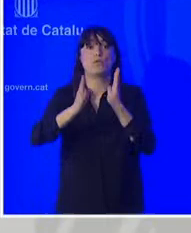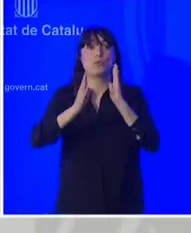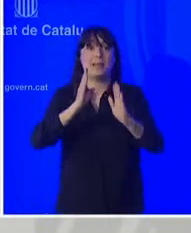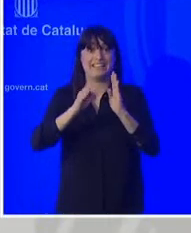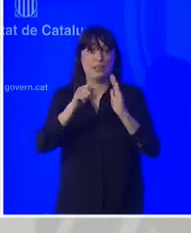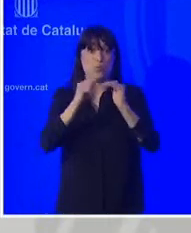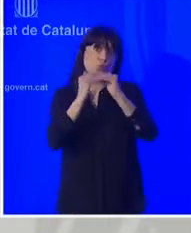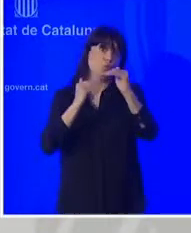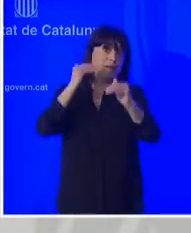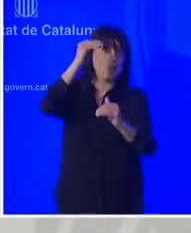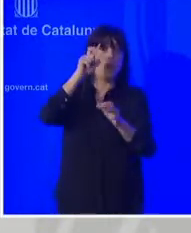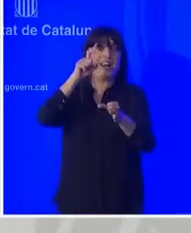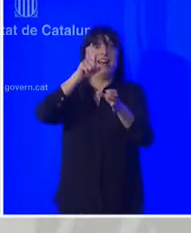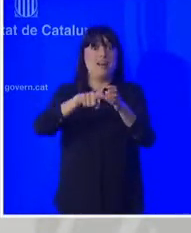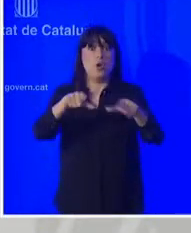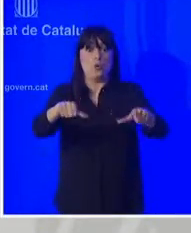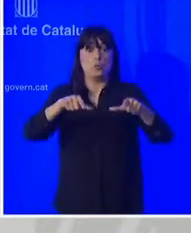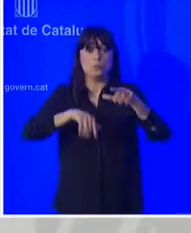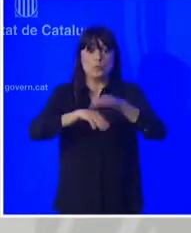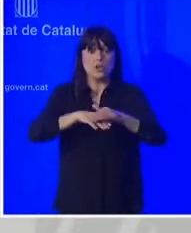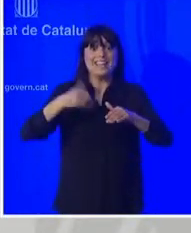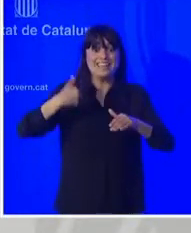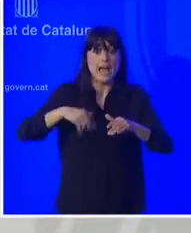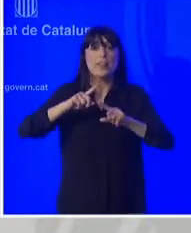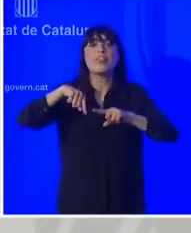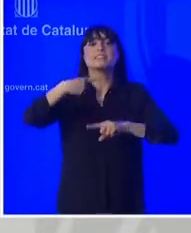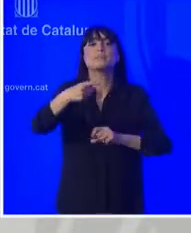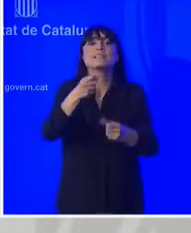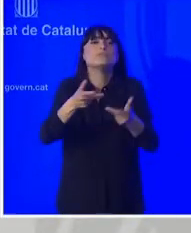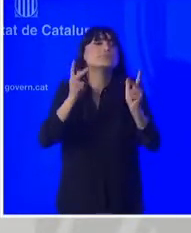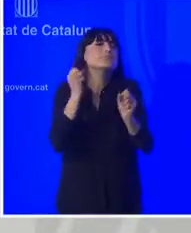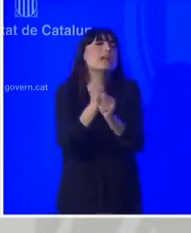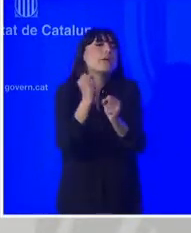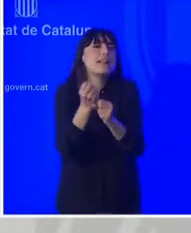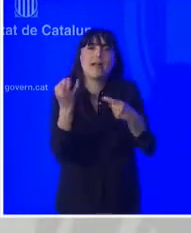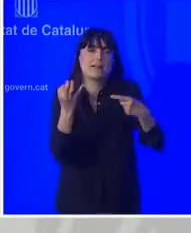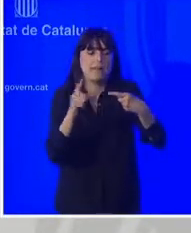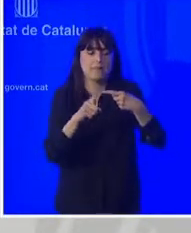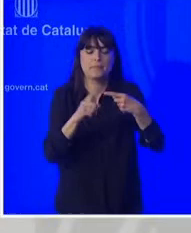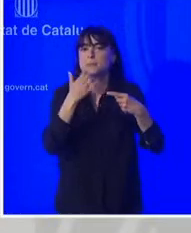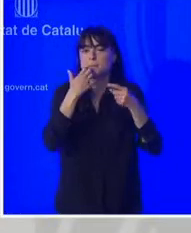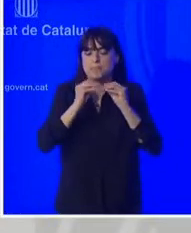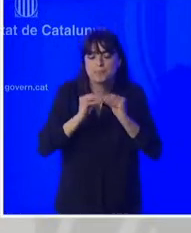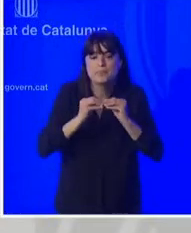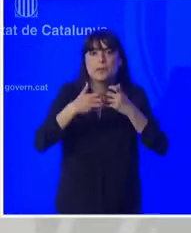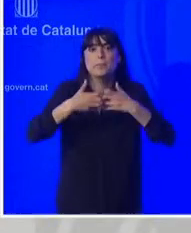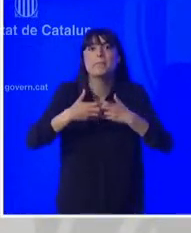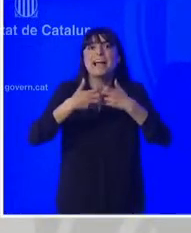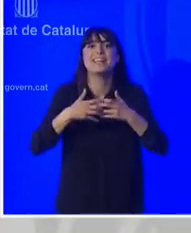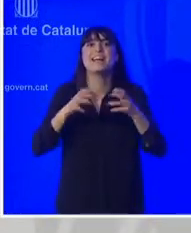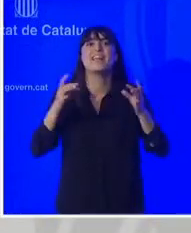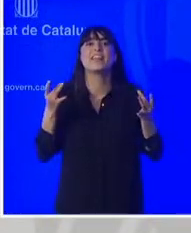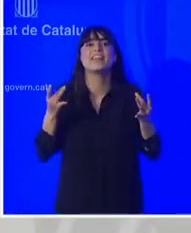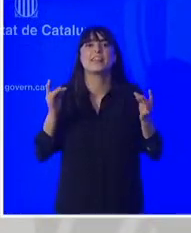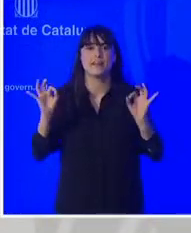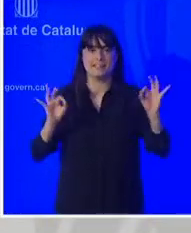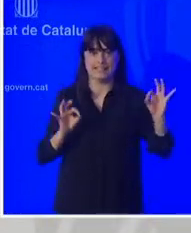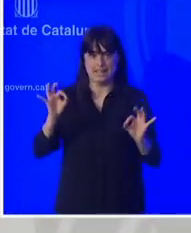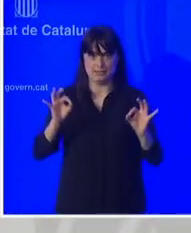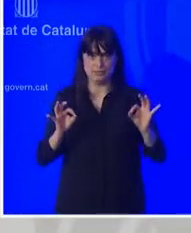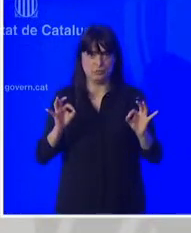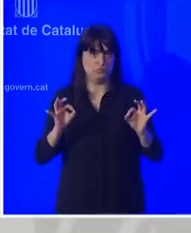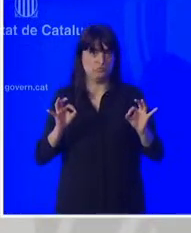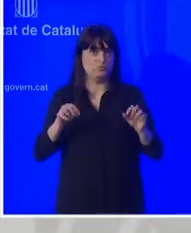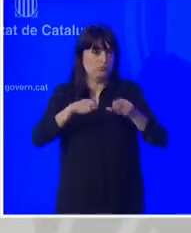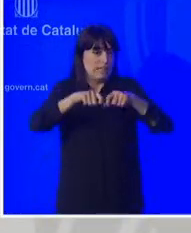desenvolupar la seva professió aplicant tècniques de maquinària escènica i realitzant altres tasques d'escenografia de forma autònoma